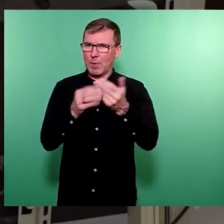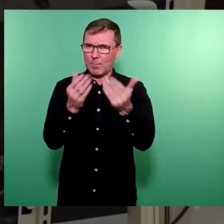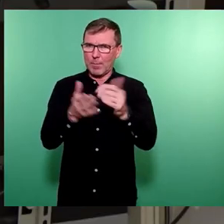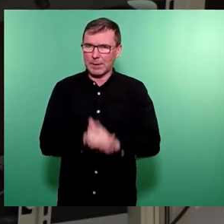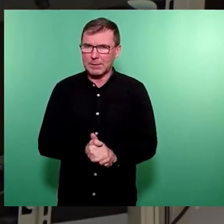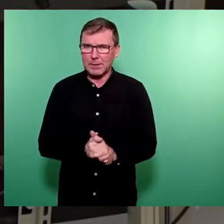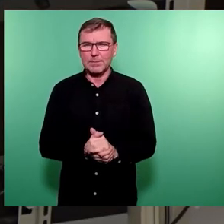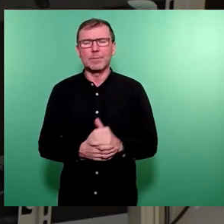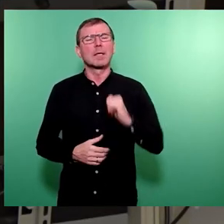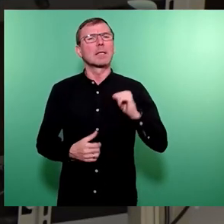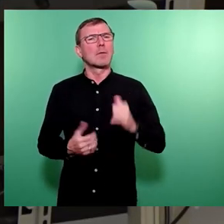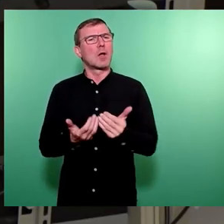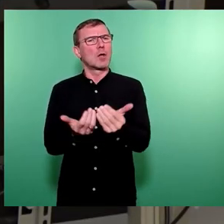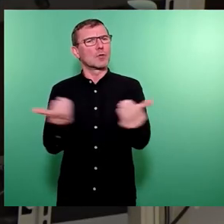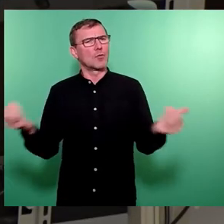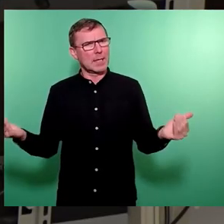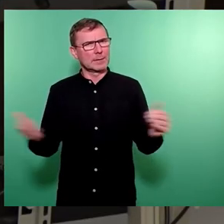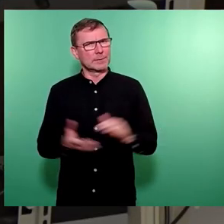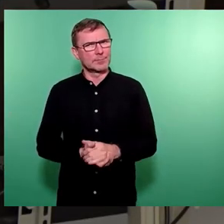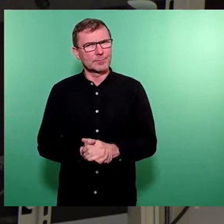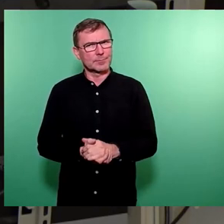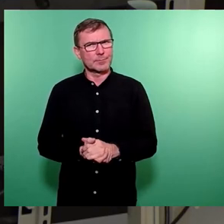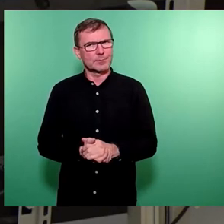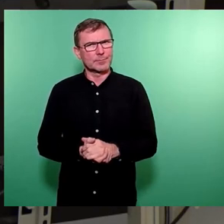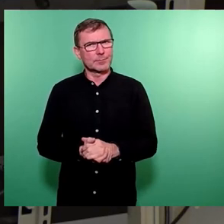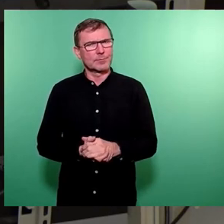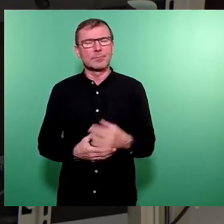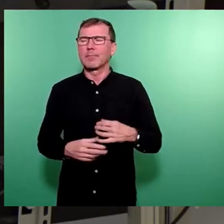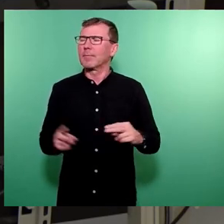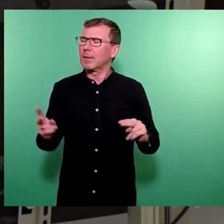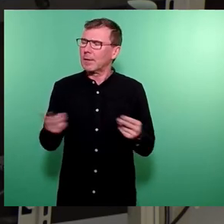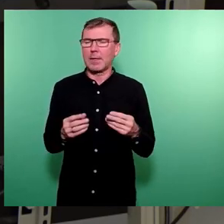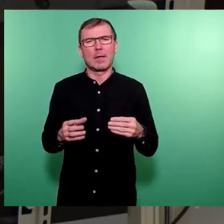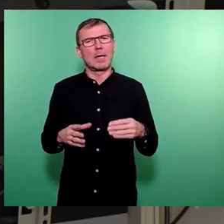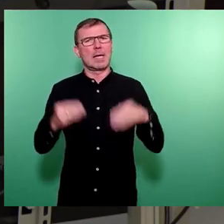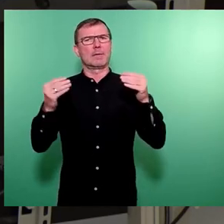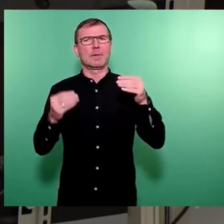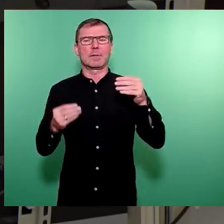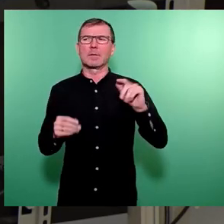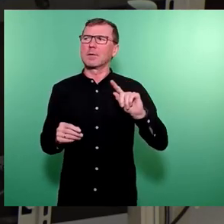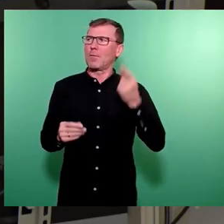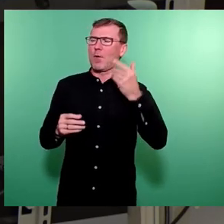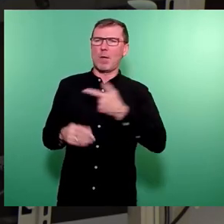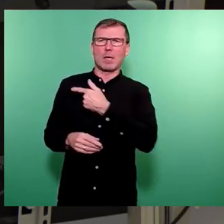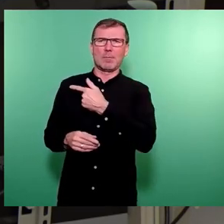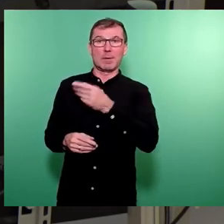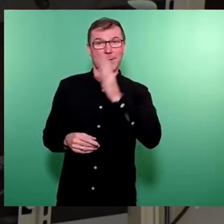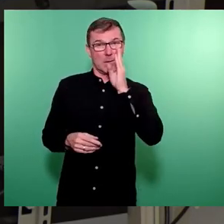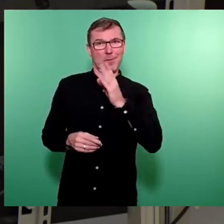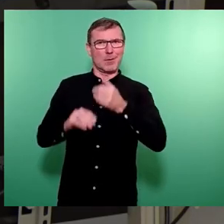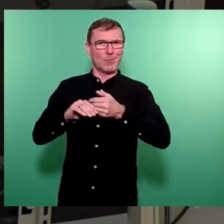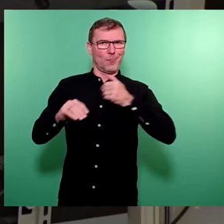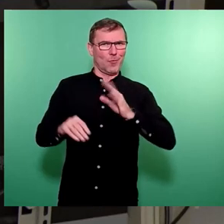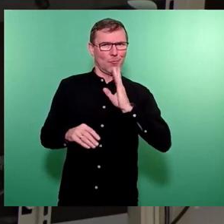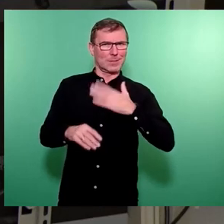Kolleginnen und Kollegen, ich fange jetzt gleich mal bei dem an, was Herr Oberbürgermeister gerade und vorher gesagt